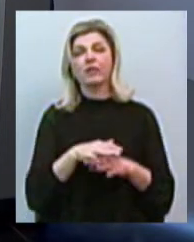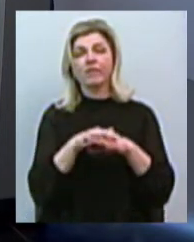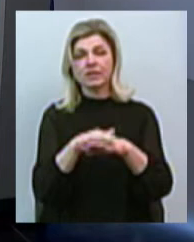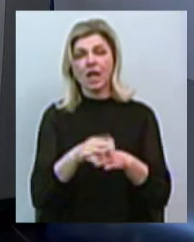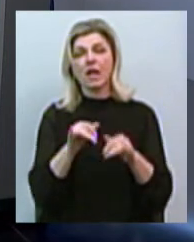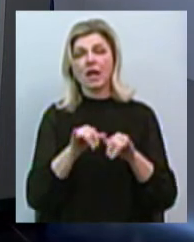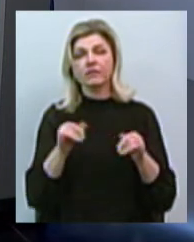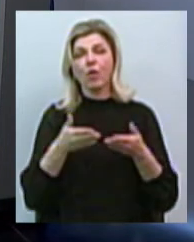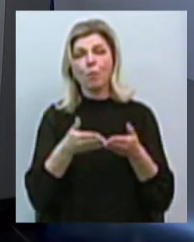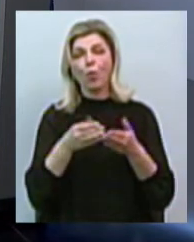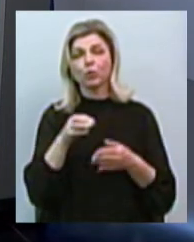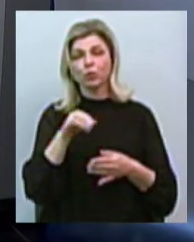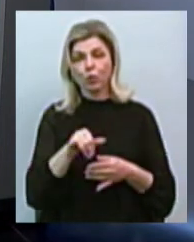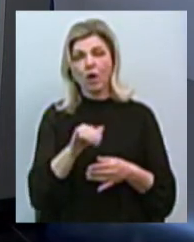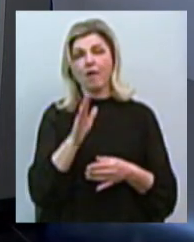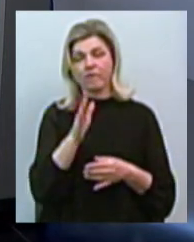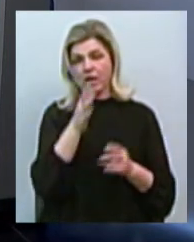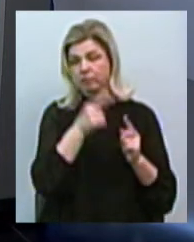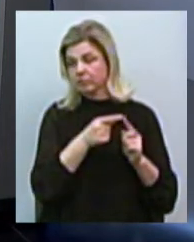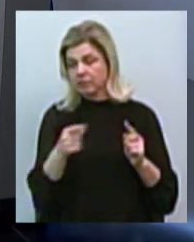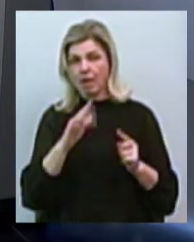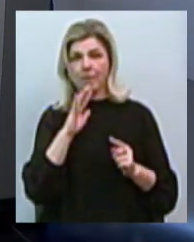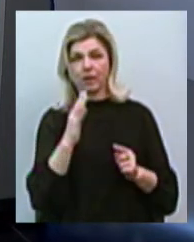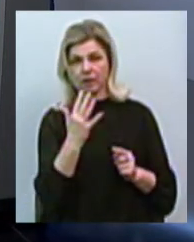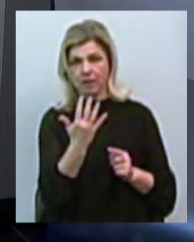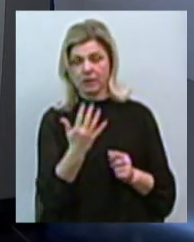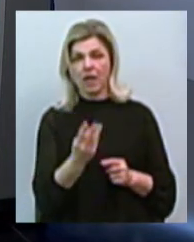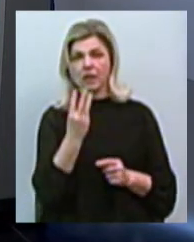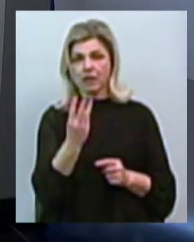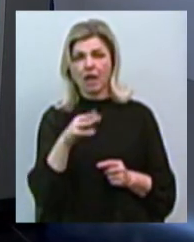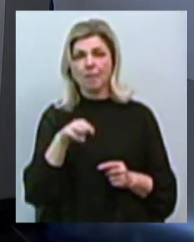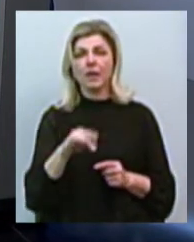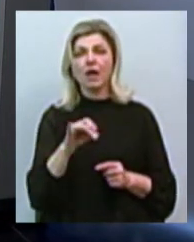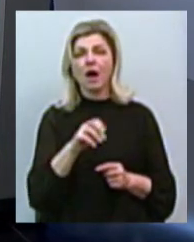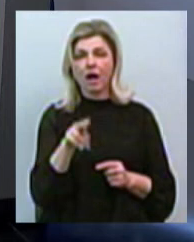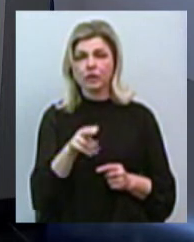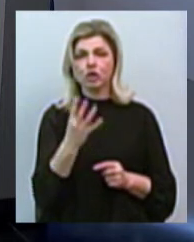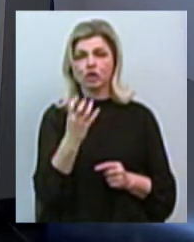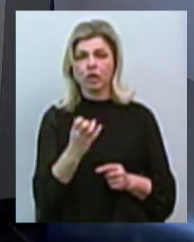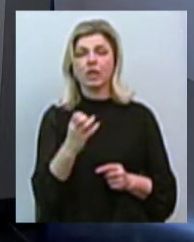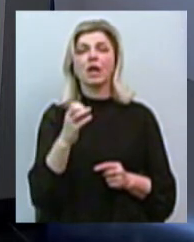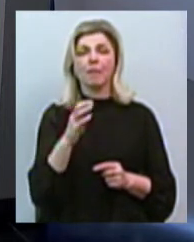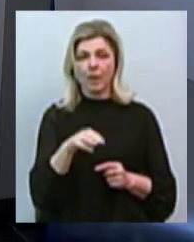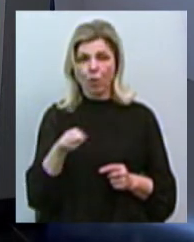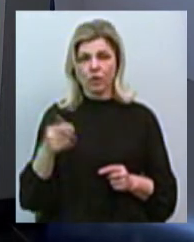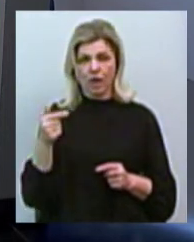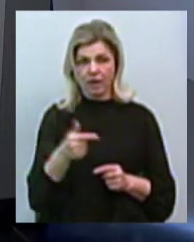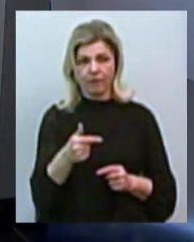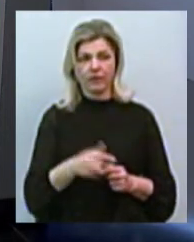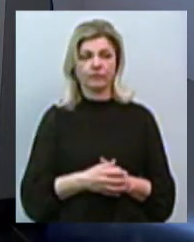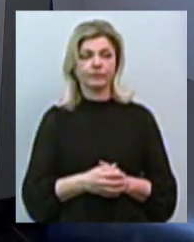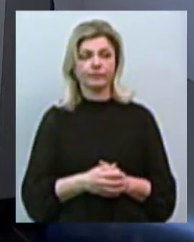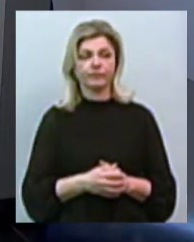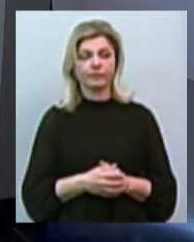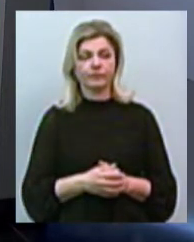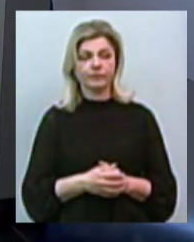порту впродовж 5 років. 3 мільярди 400 мільйонів гривень, вказана сума. Сума щорічних концесійних платежів – 82 мільйони